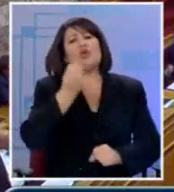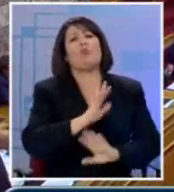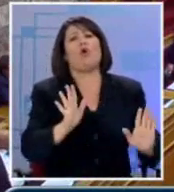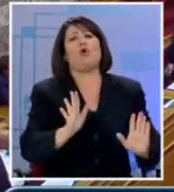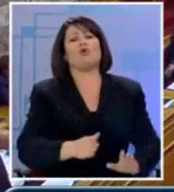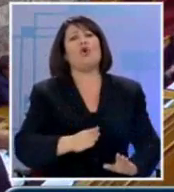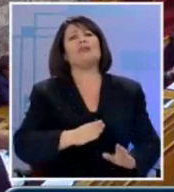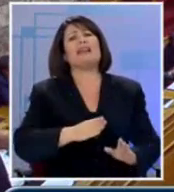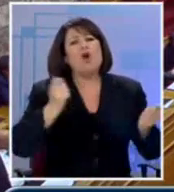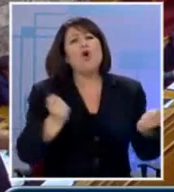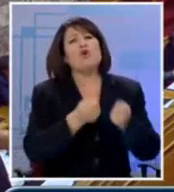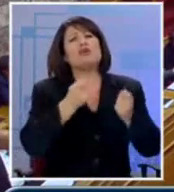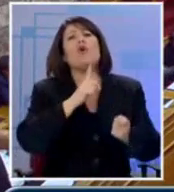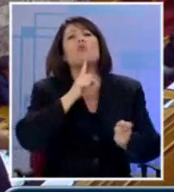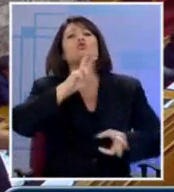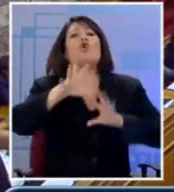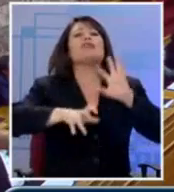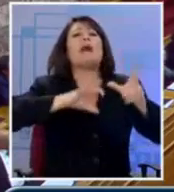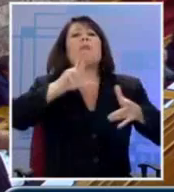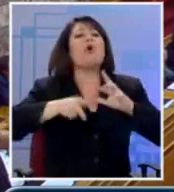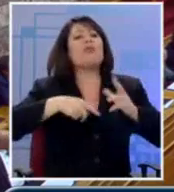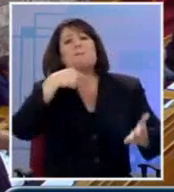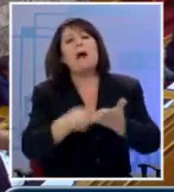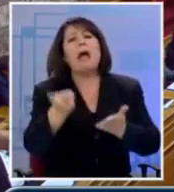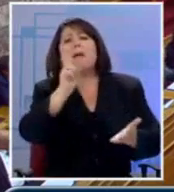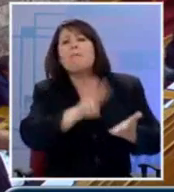Να χτυπιέστε ως καπόδι. Λοιπόν,